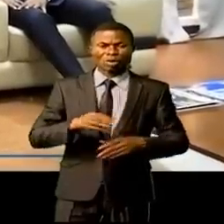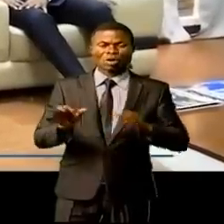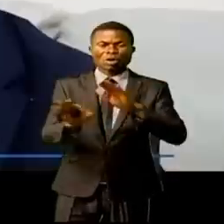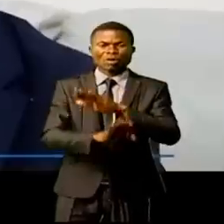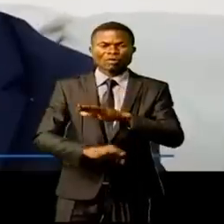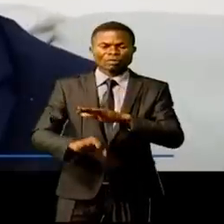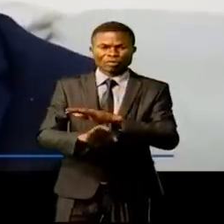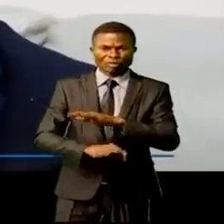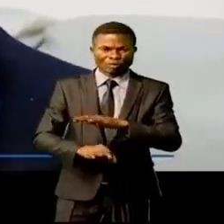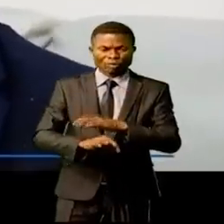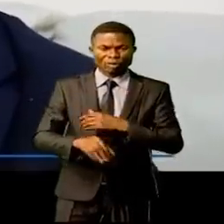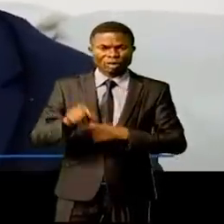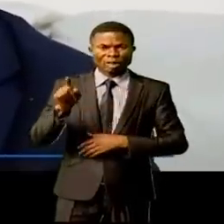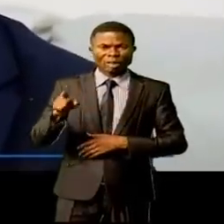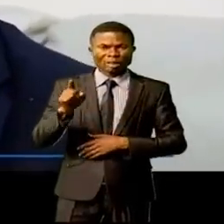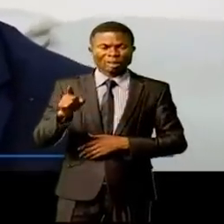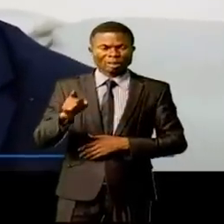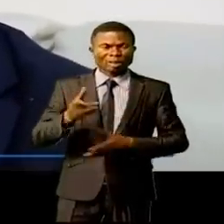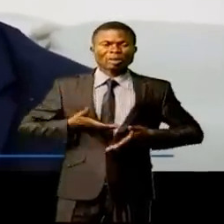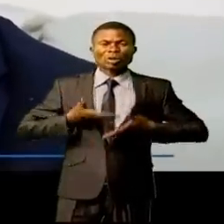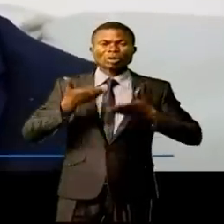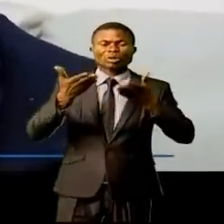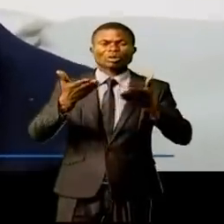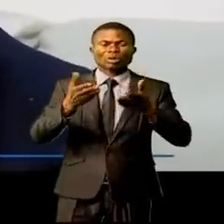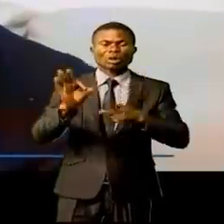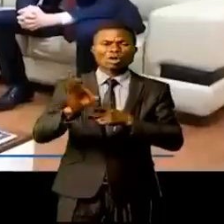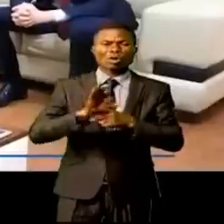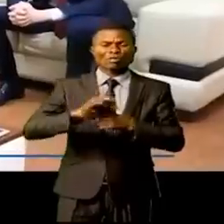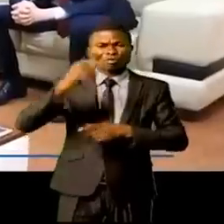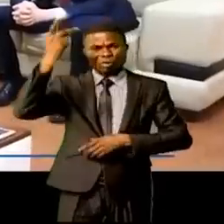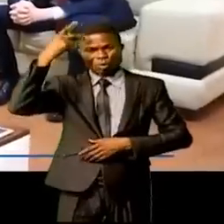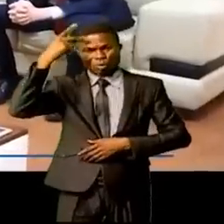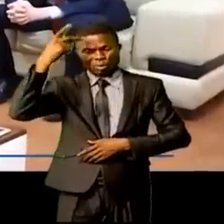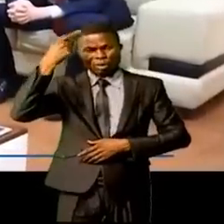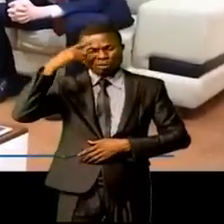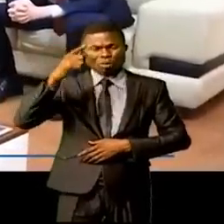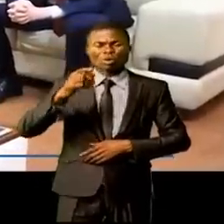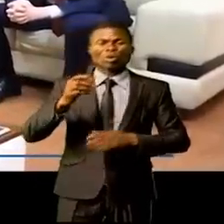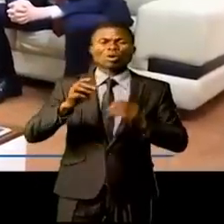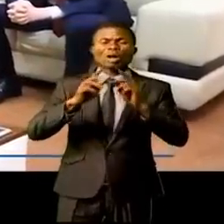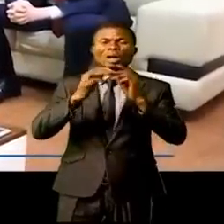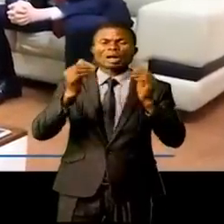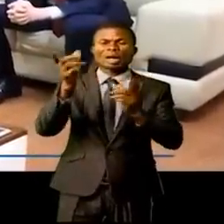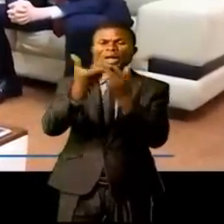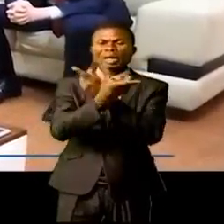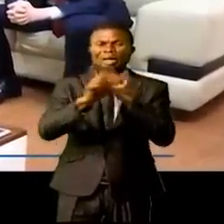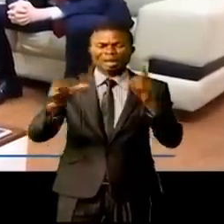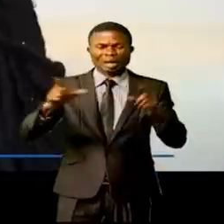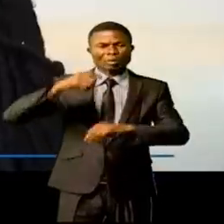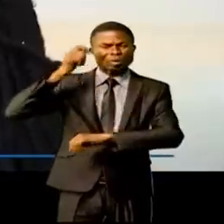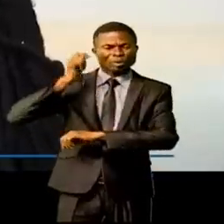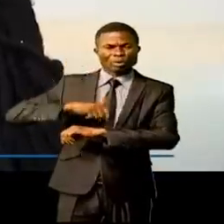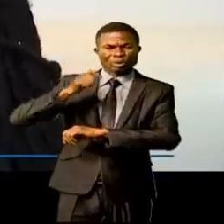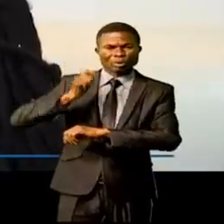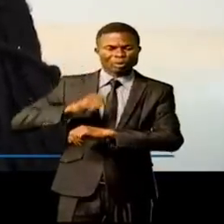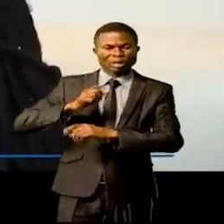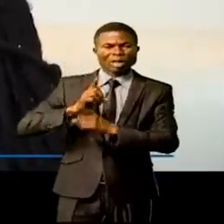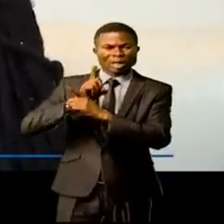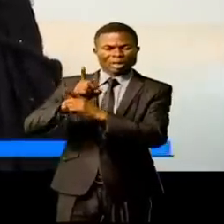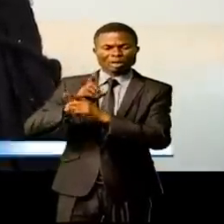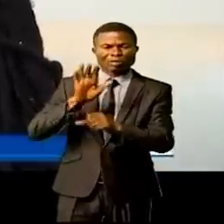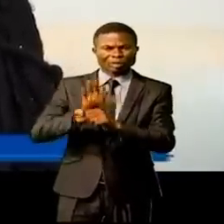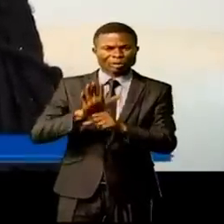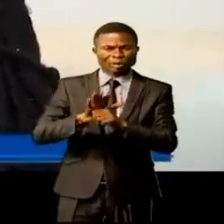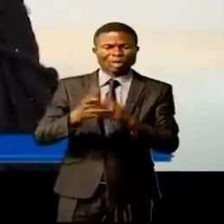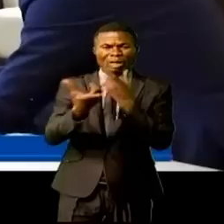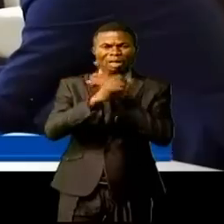Conrad Adenauer est de proposer des formations politiques au service de la paix, de la liberté, de la justice. Elle défend activement les